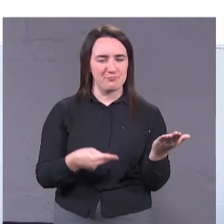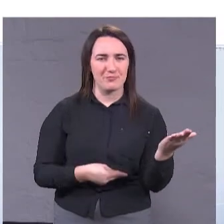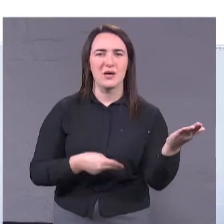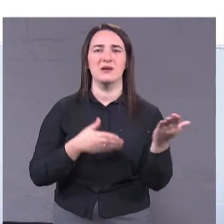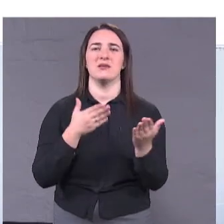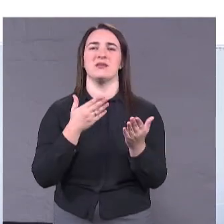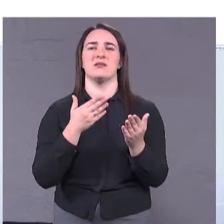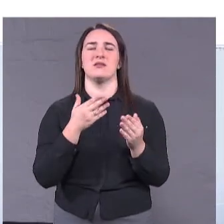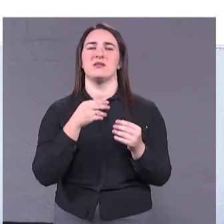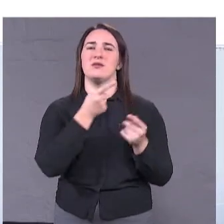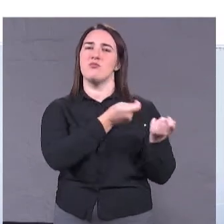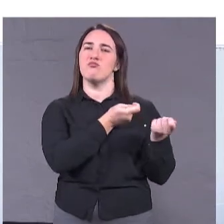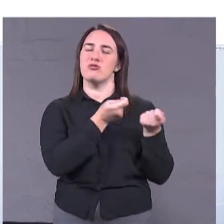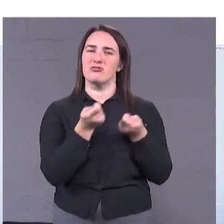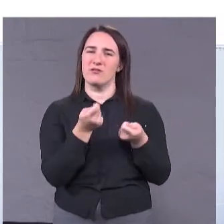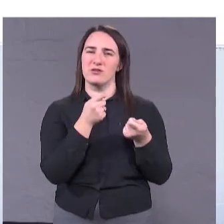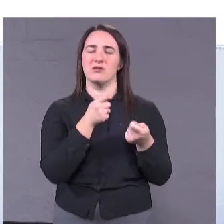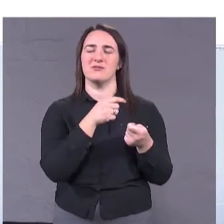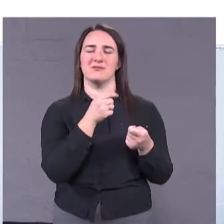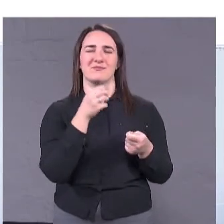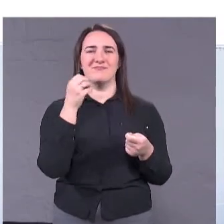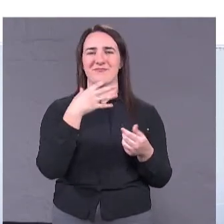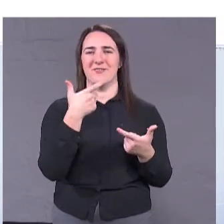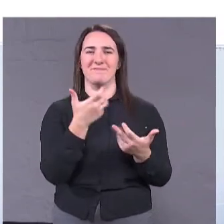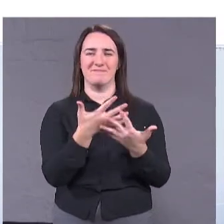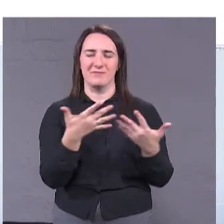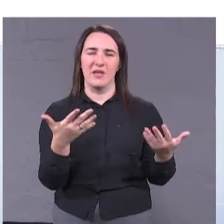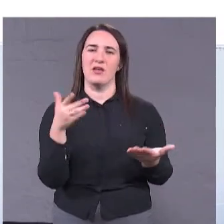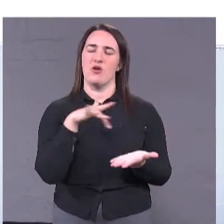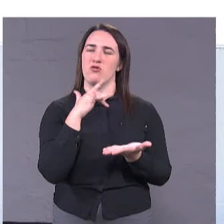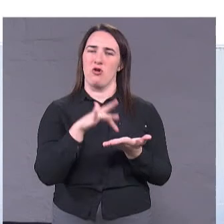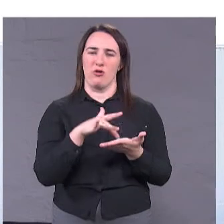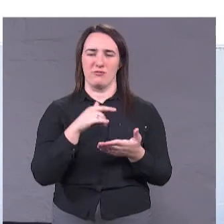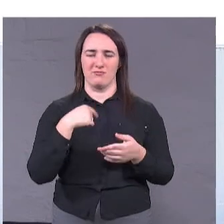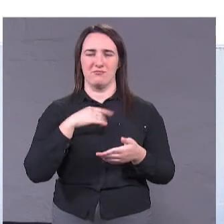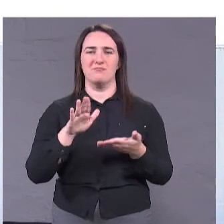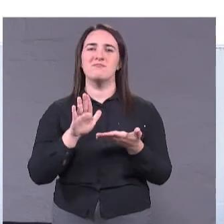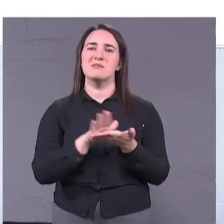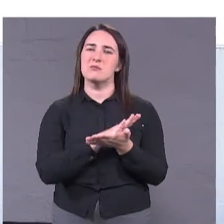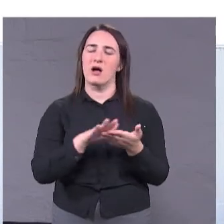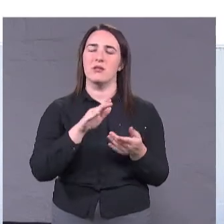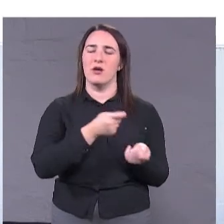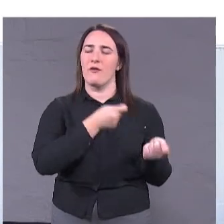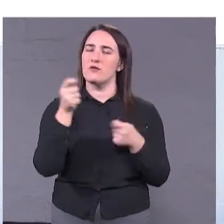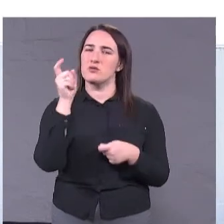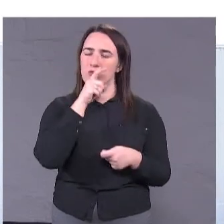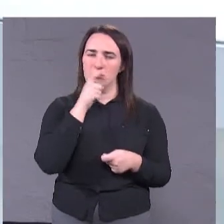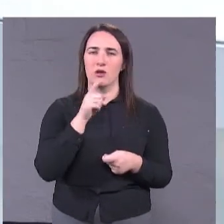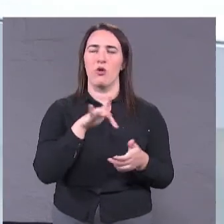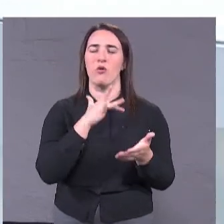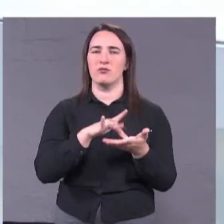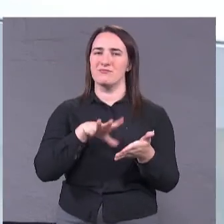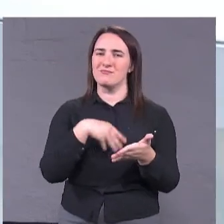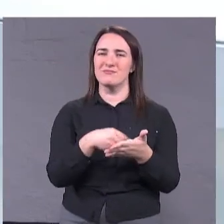поставщиками услуг, якщо город на себе возьмет, опять же, бесплатний вивоз мусора, якщо город даст можливість